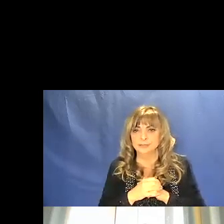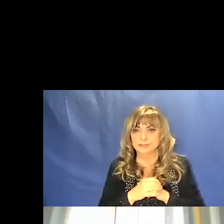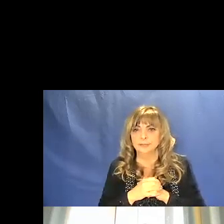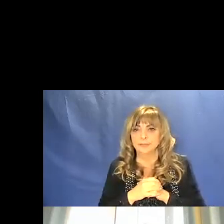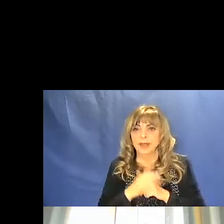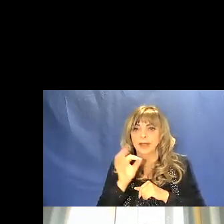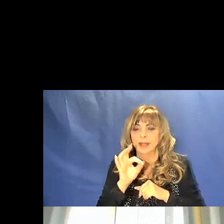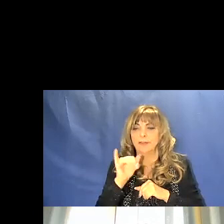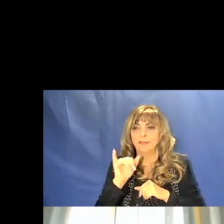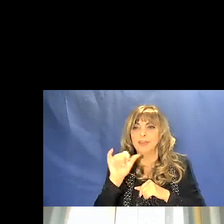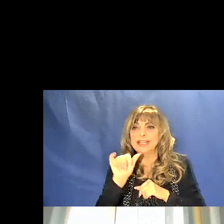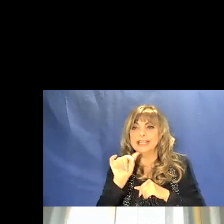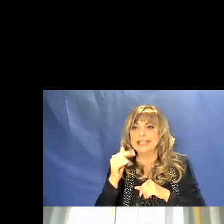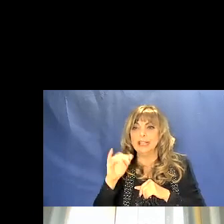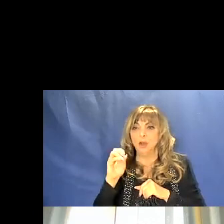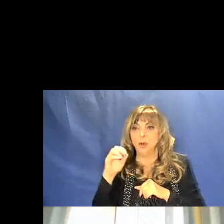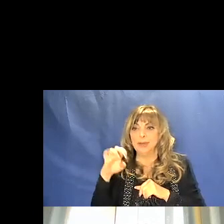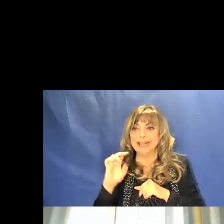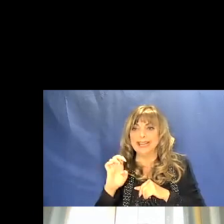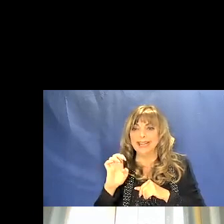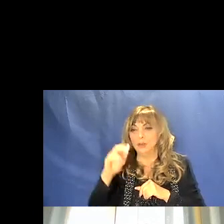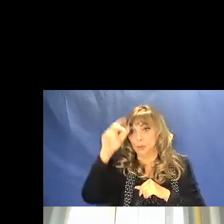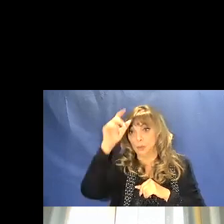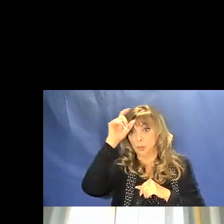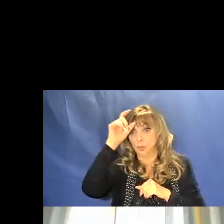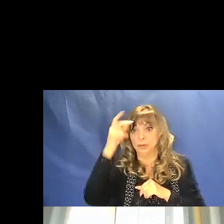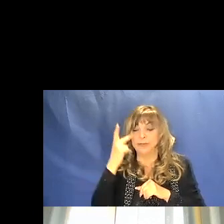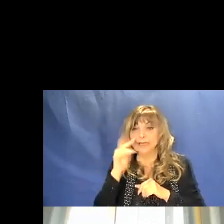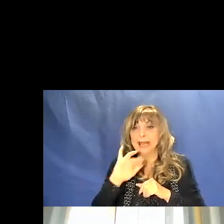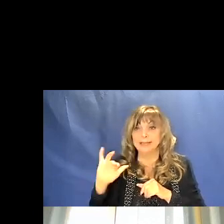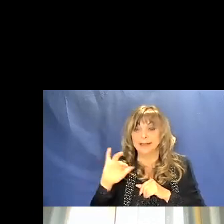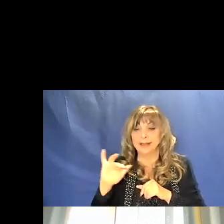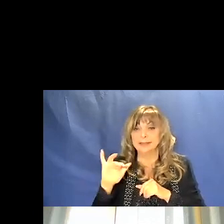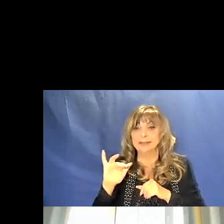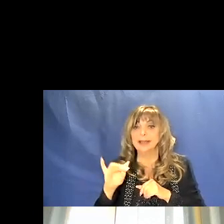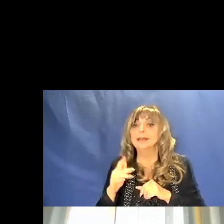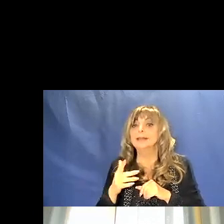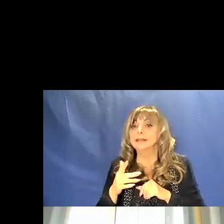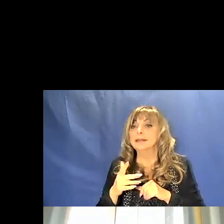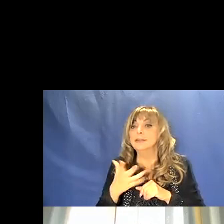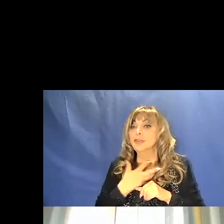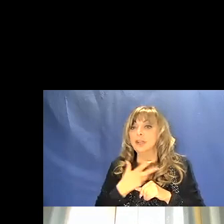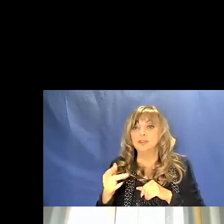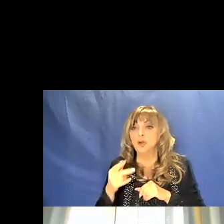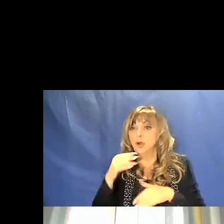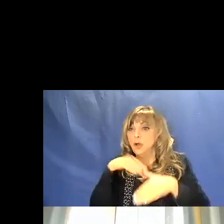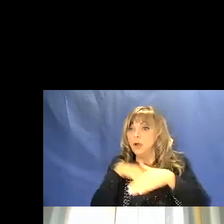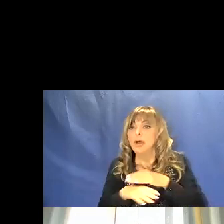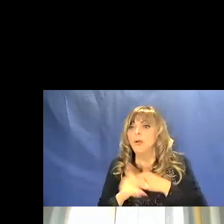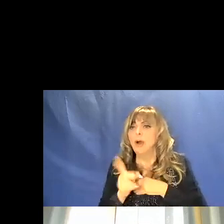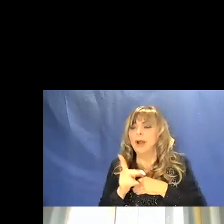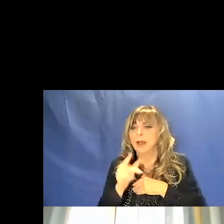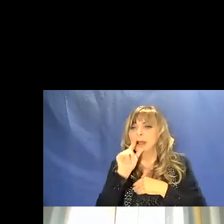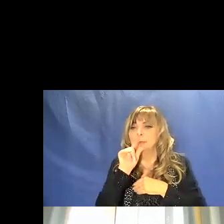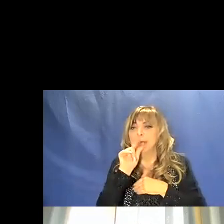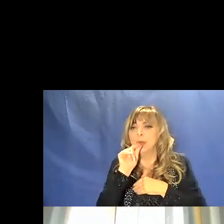turco che vedete a destra è rappresentato nelle sepolture dal becco che come vedete dall'immagine è di